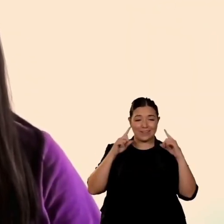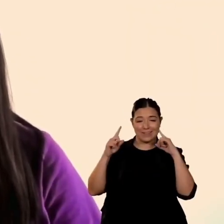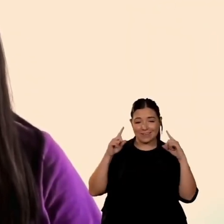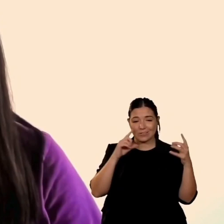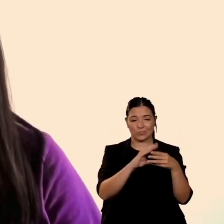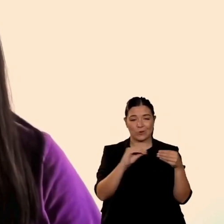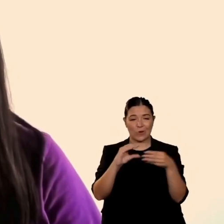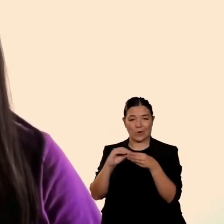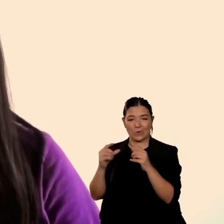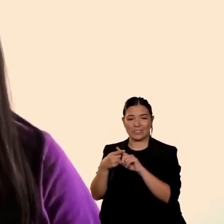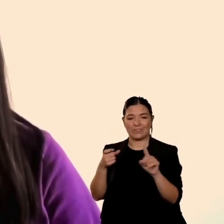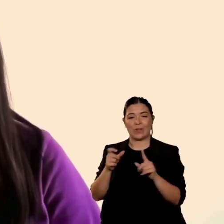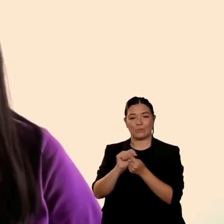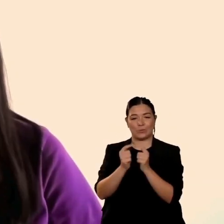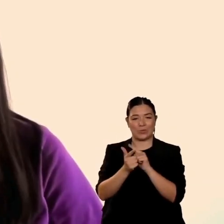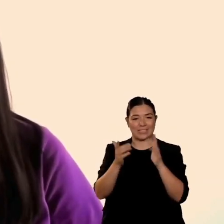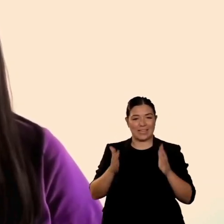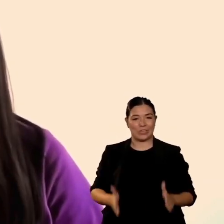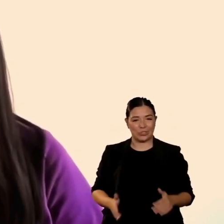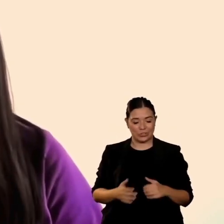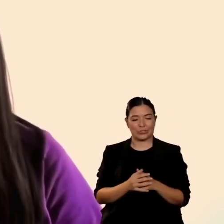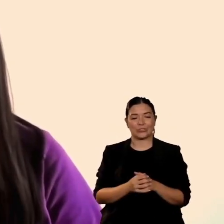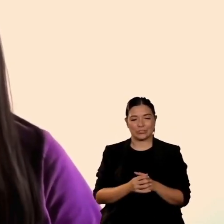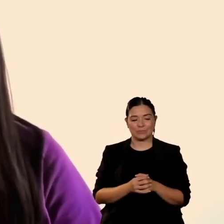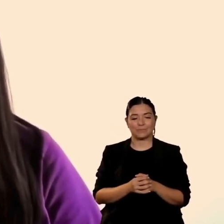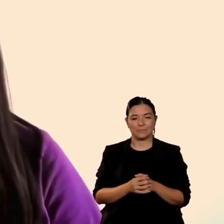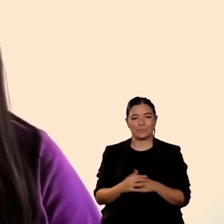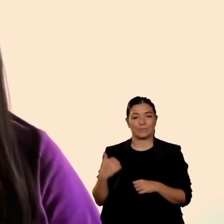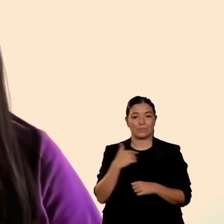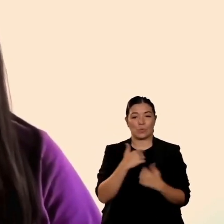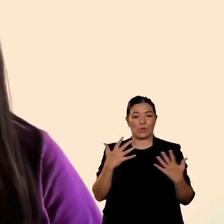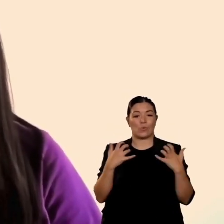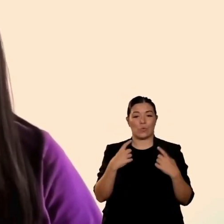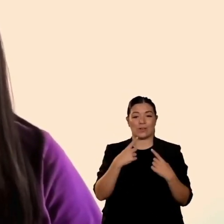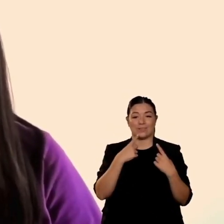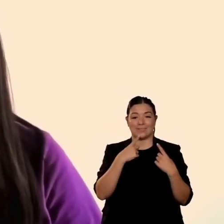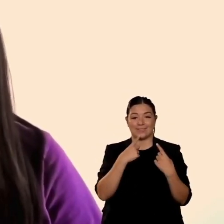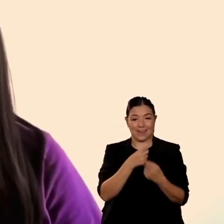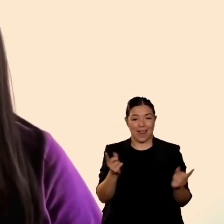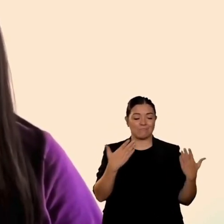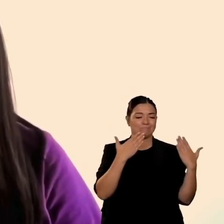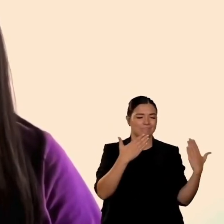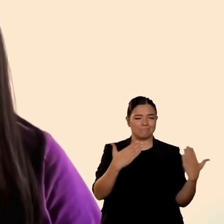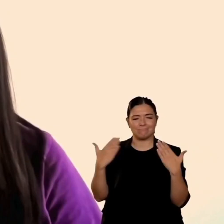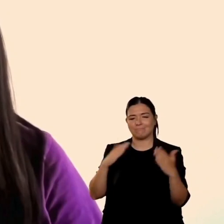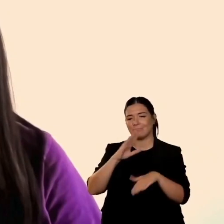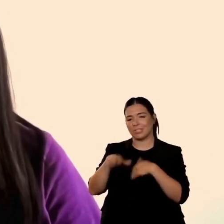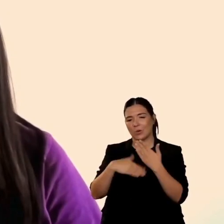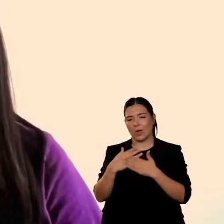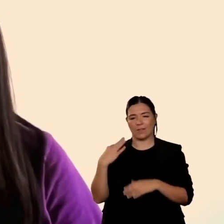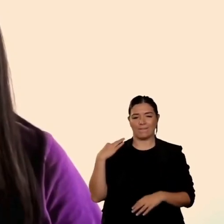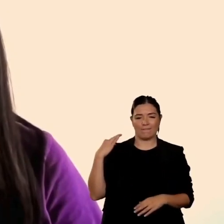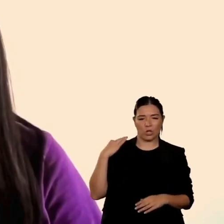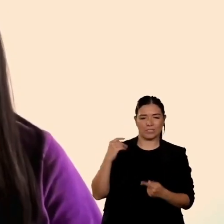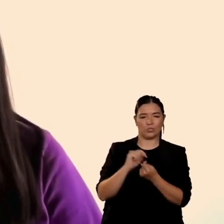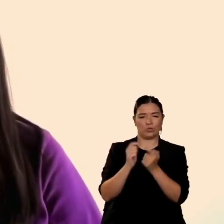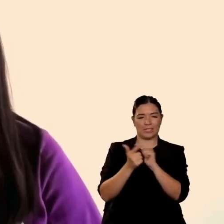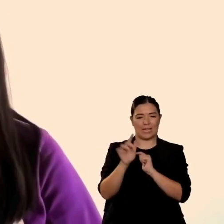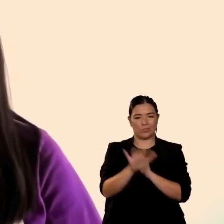loro contributo per il loro tempo per il loro sforzo per far sì che Scratch sia presente in tante lingue per i bambini